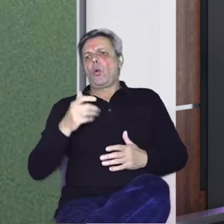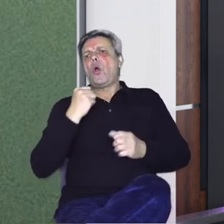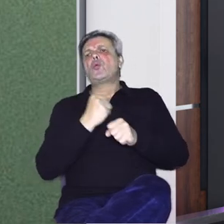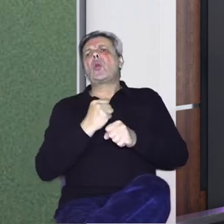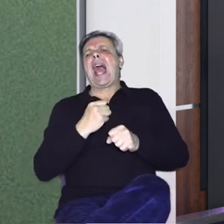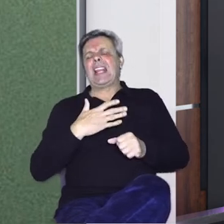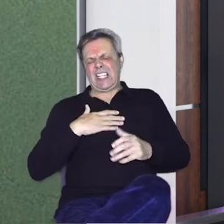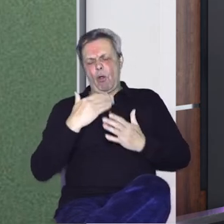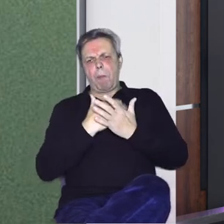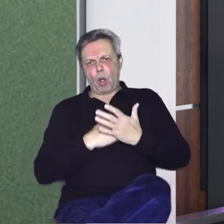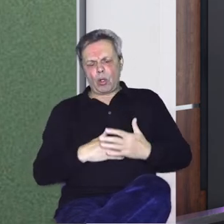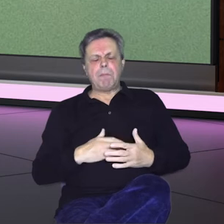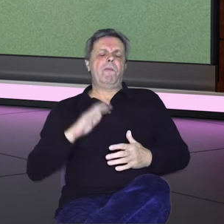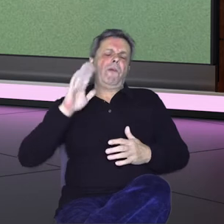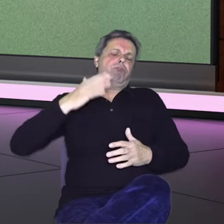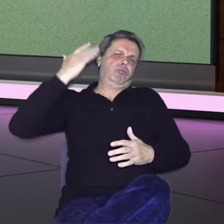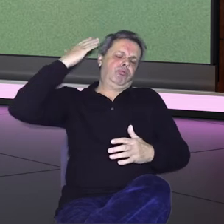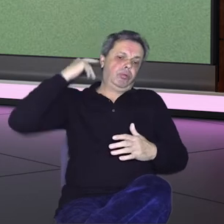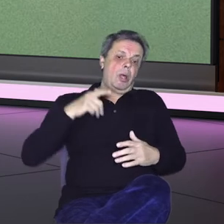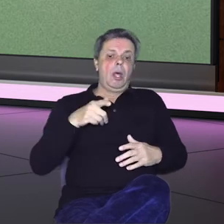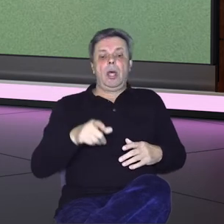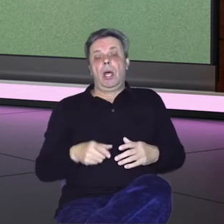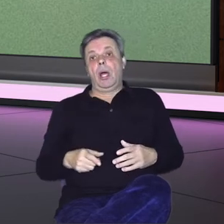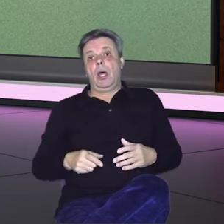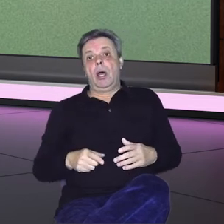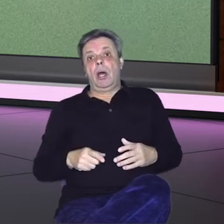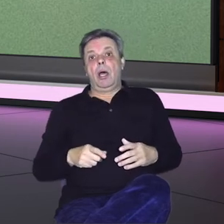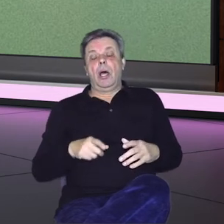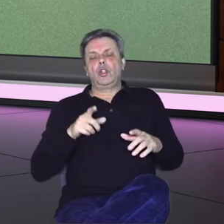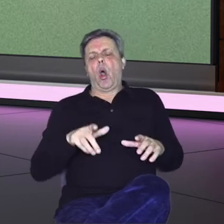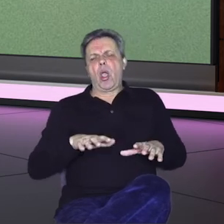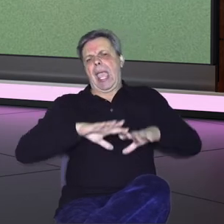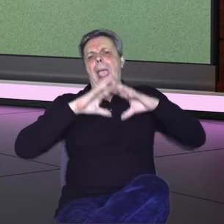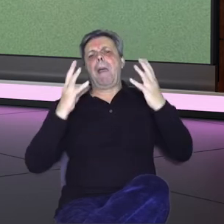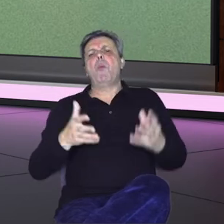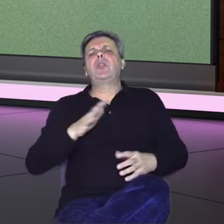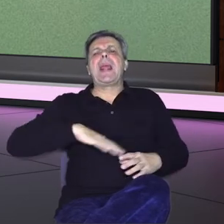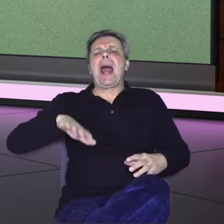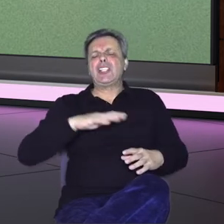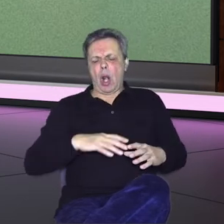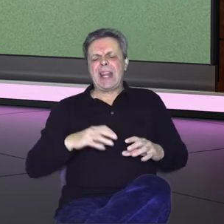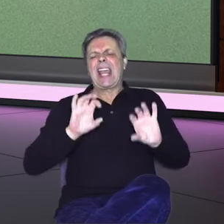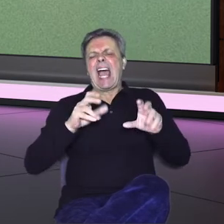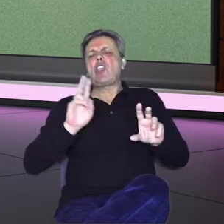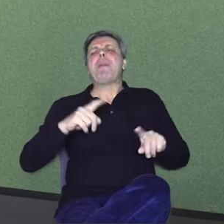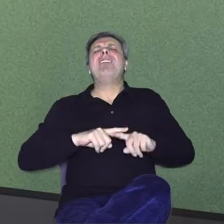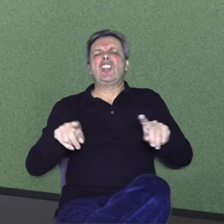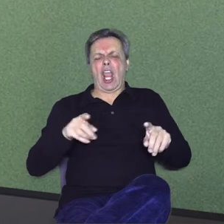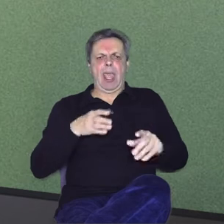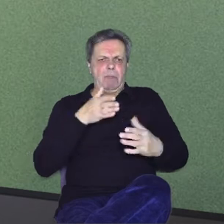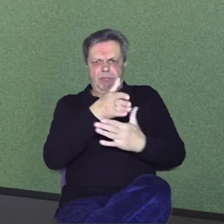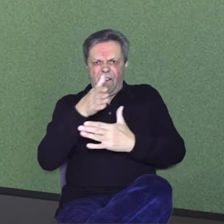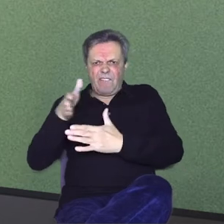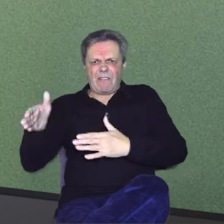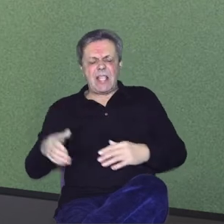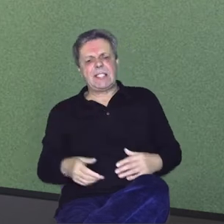radili godinama na Kalgarije FM-u. To je kao multinacionalni radio, ima i više frekvencija, ali i